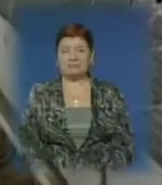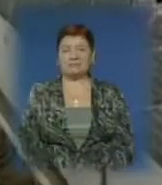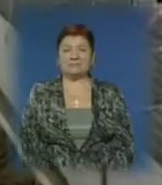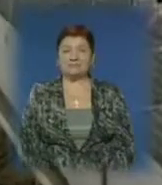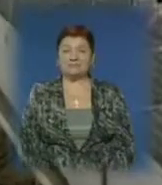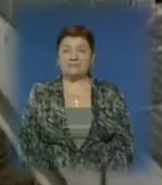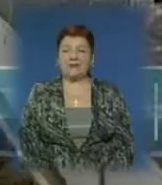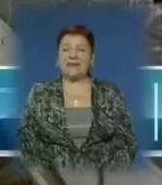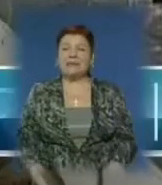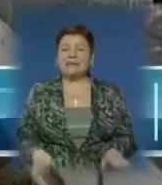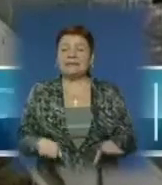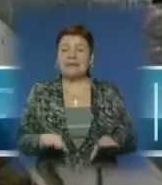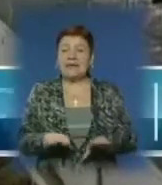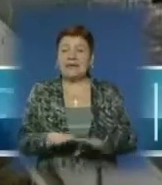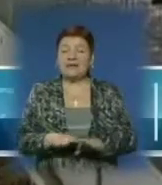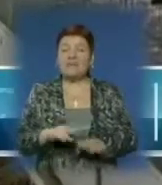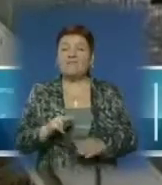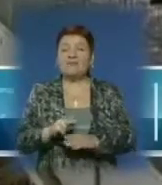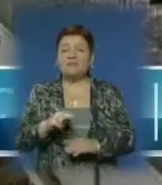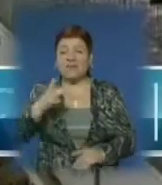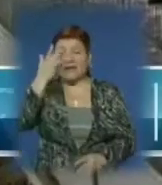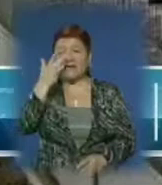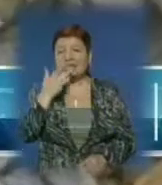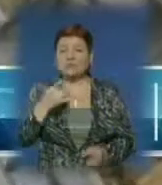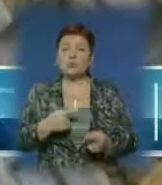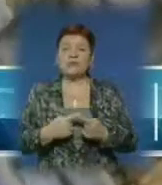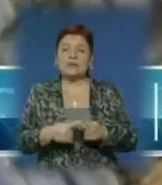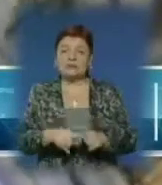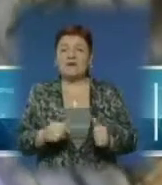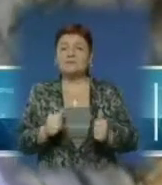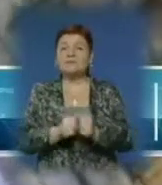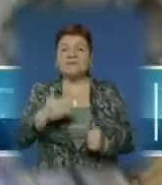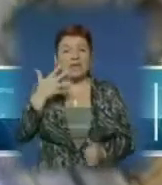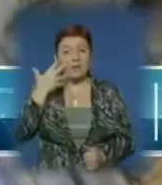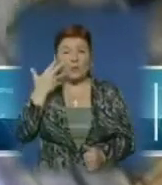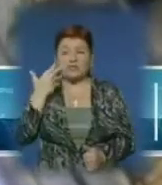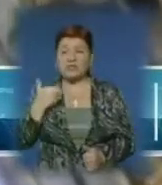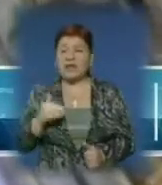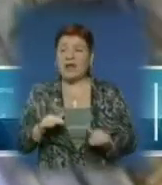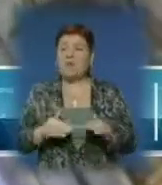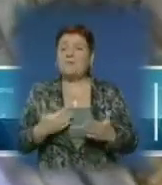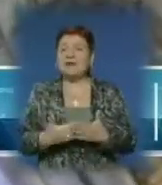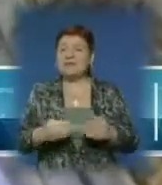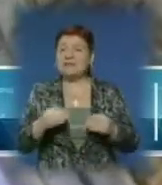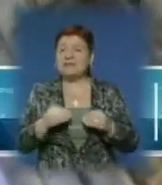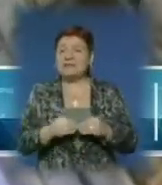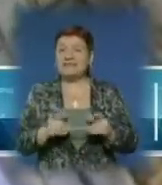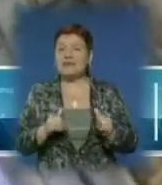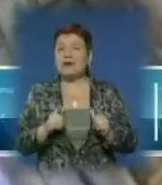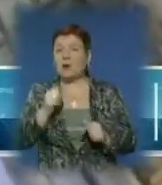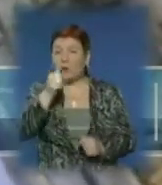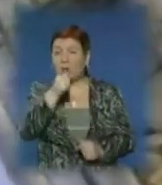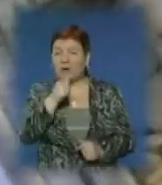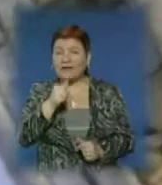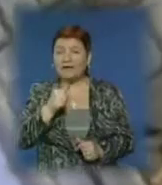Підприємець Олександр Немйо вивчив віталійську технологію у сусідній Угорщині. І вже майже 10 років з її схемою